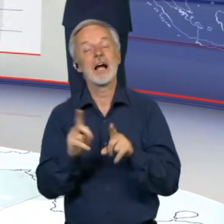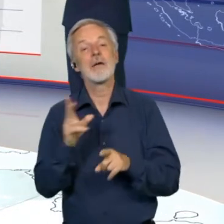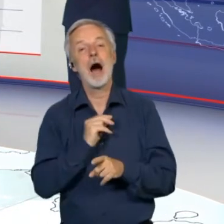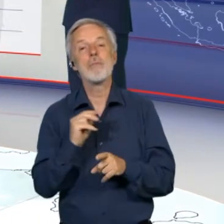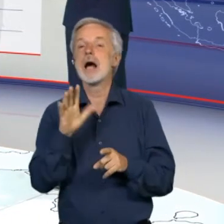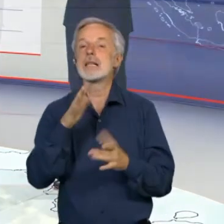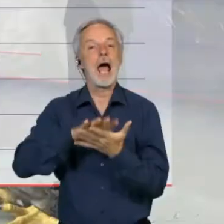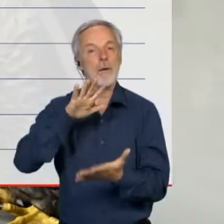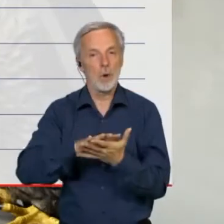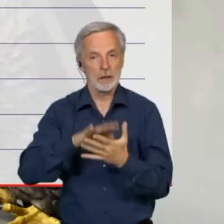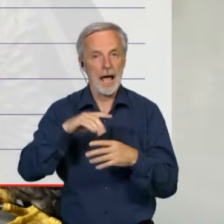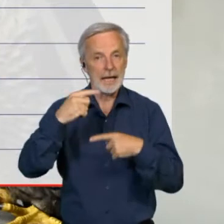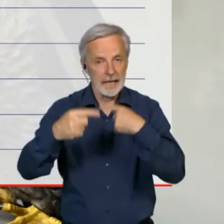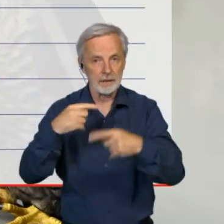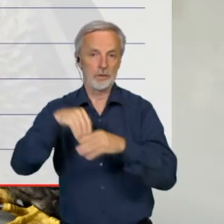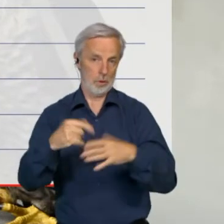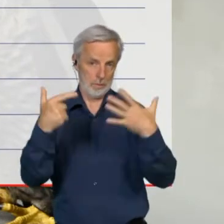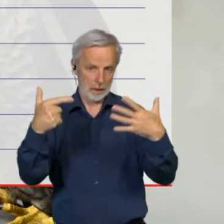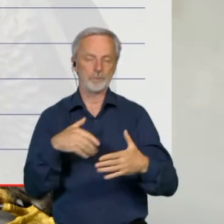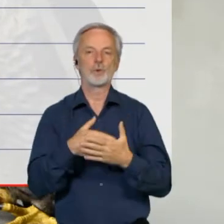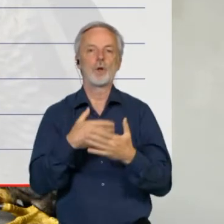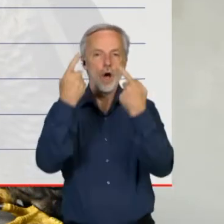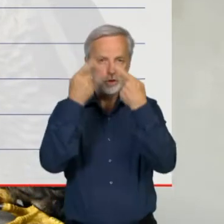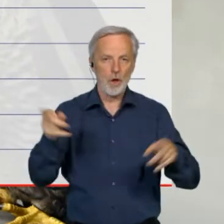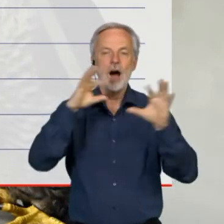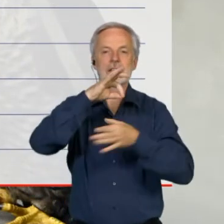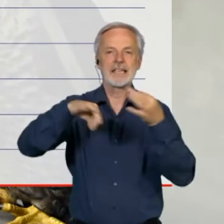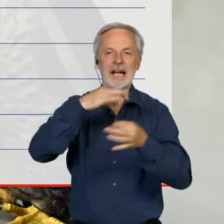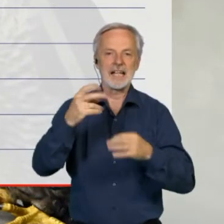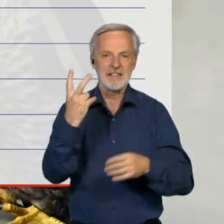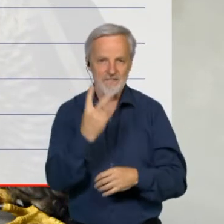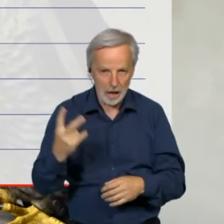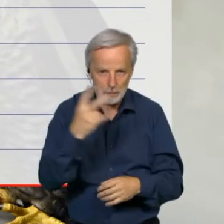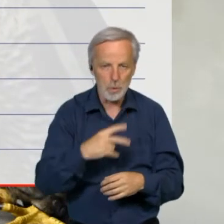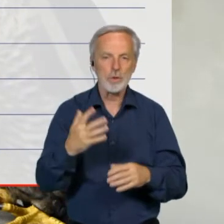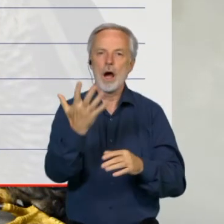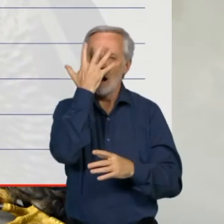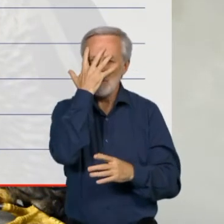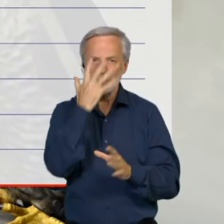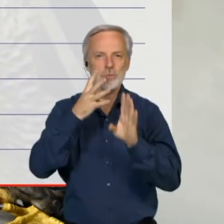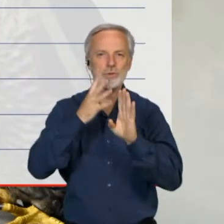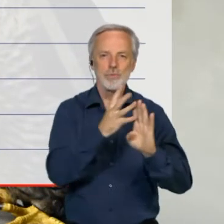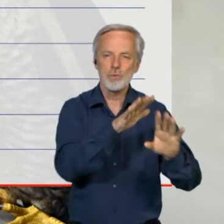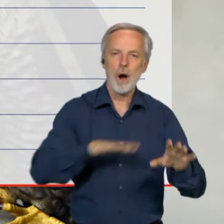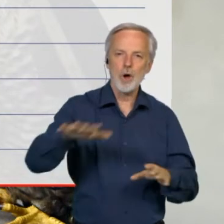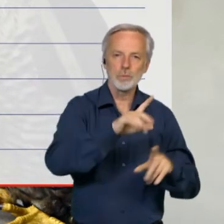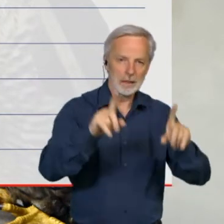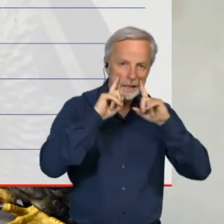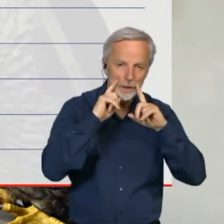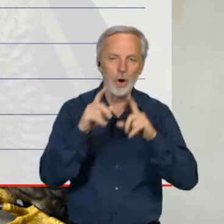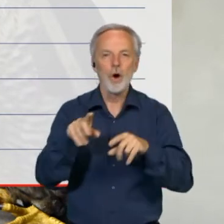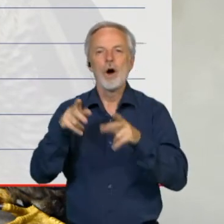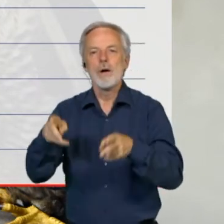V něm má Česko sedm položek. Tradiční slovácký tanec Verbuňk, masopustní průvody na Hlinecku, sokolnictví,